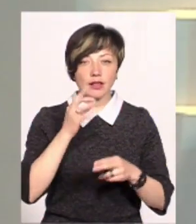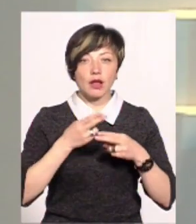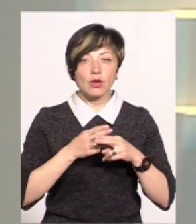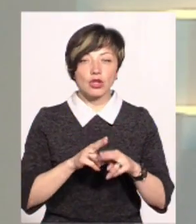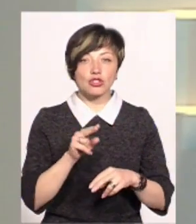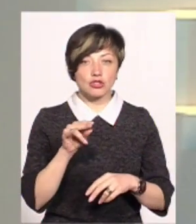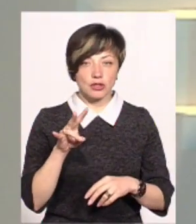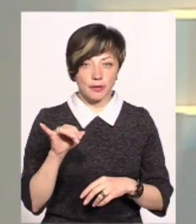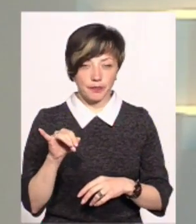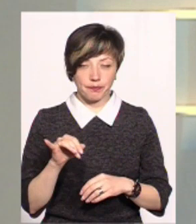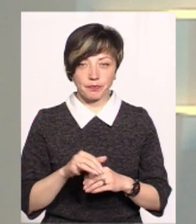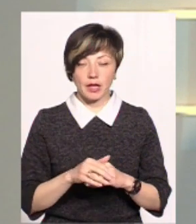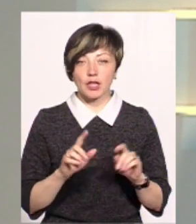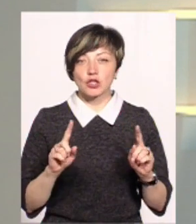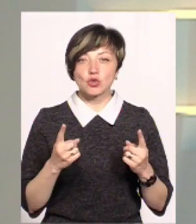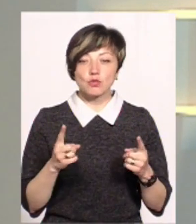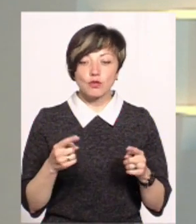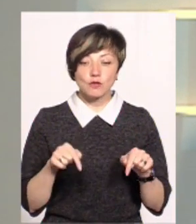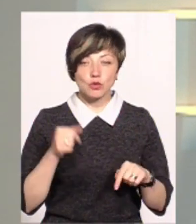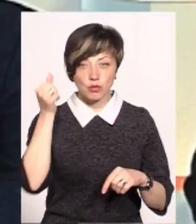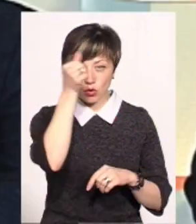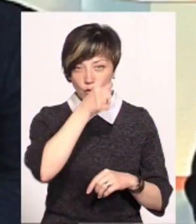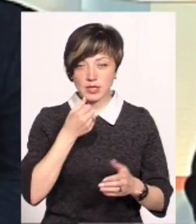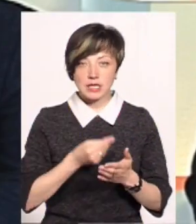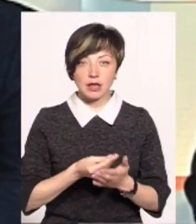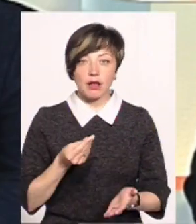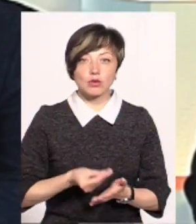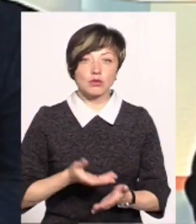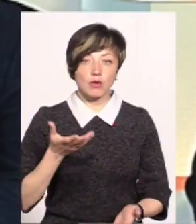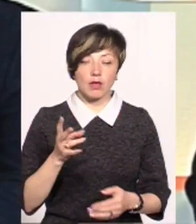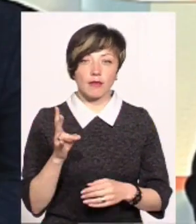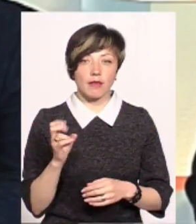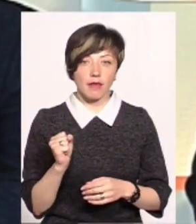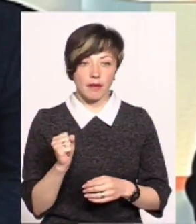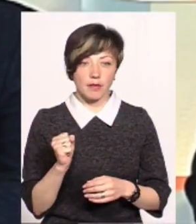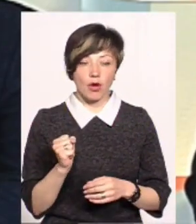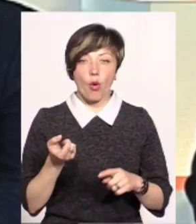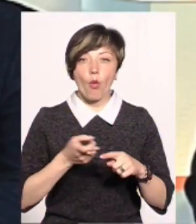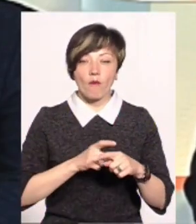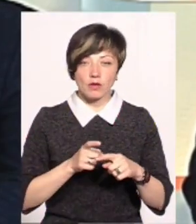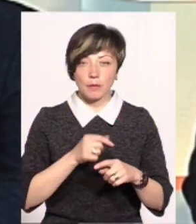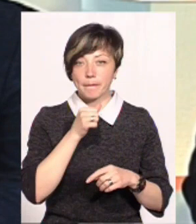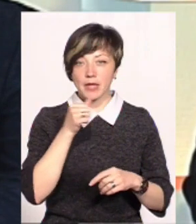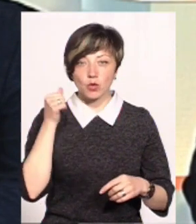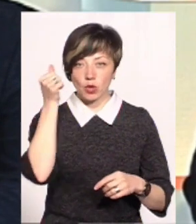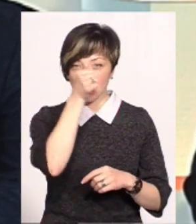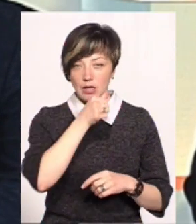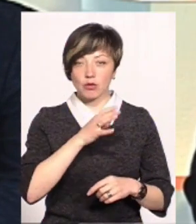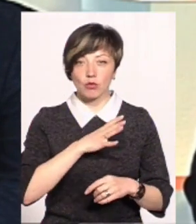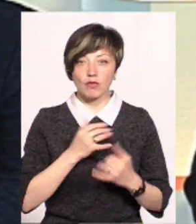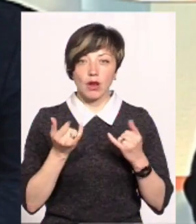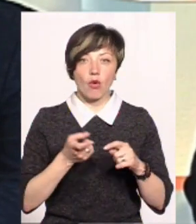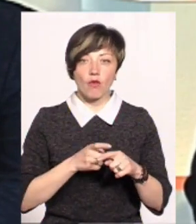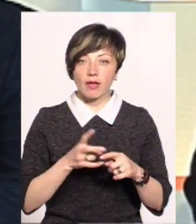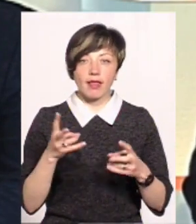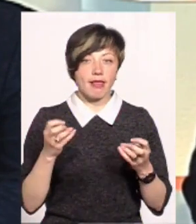технологічні. Чому в цьому році ціна висока на овочі? Минулий рік був для